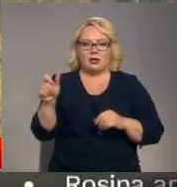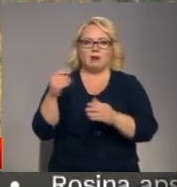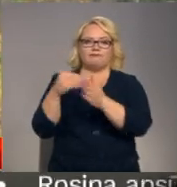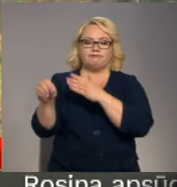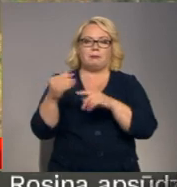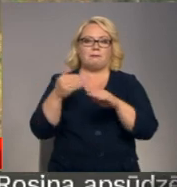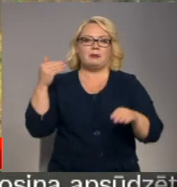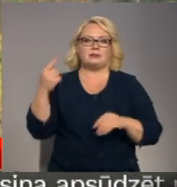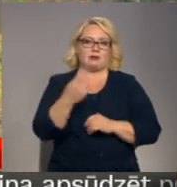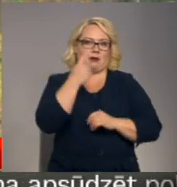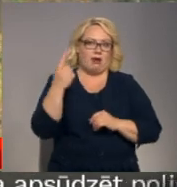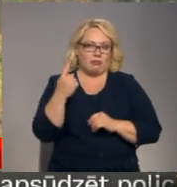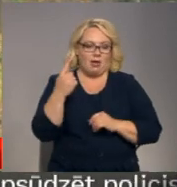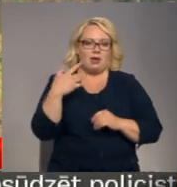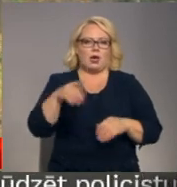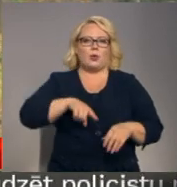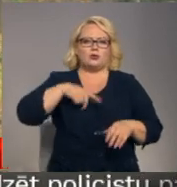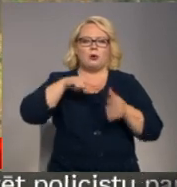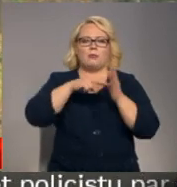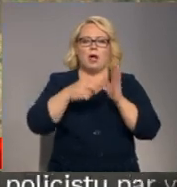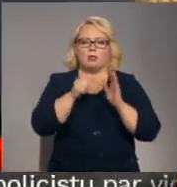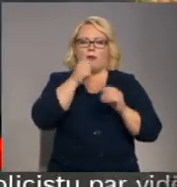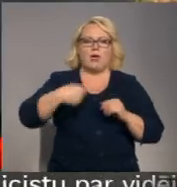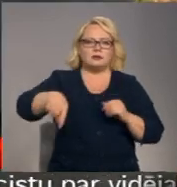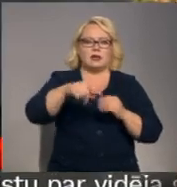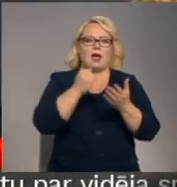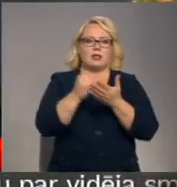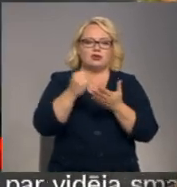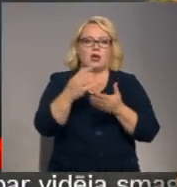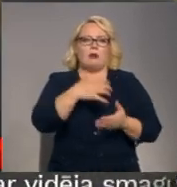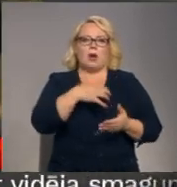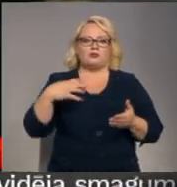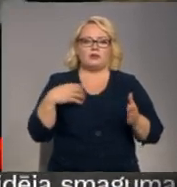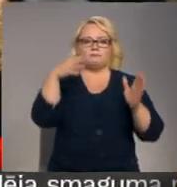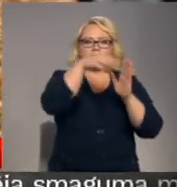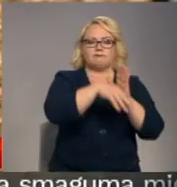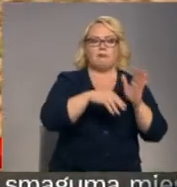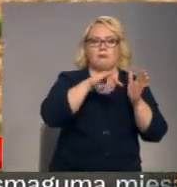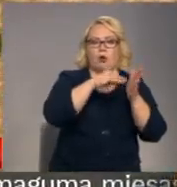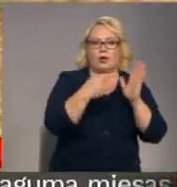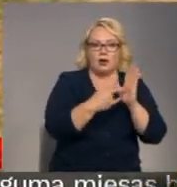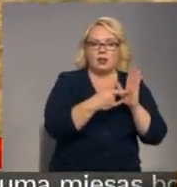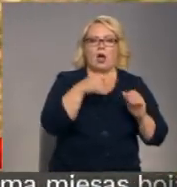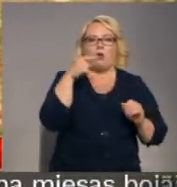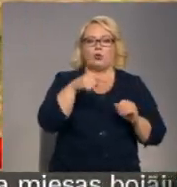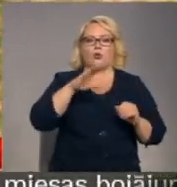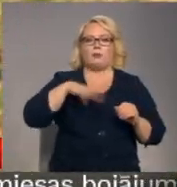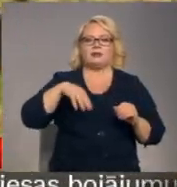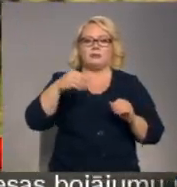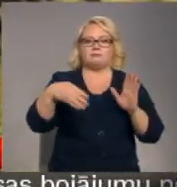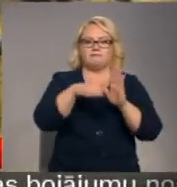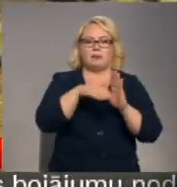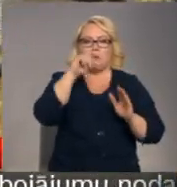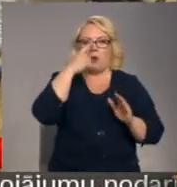pirms gada. Jau ilgstoši plānojo taz ar attīrīšanu pašvaldību iesaistījās arī projektā Life Adapt, kur vēl Bez Smiltens piedalās